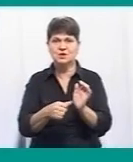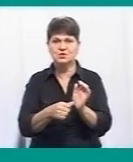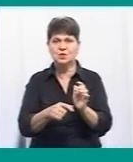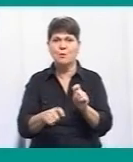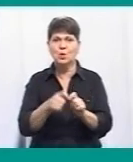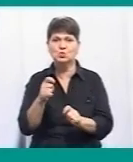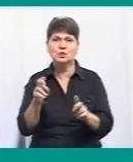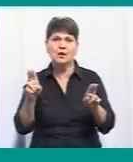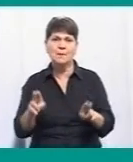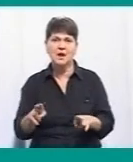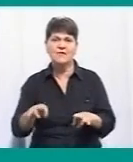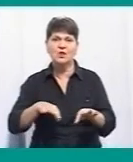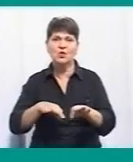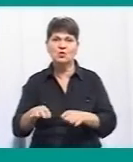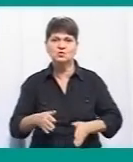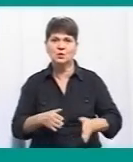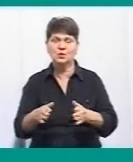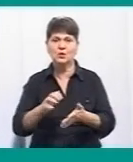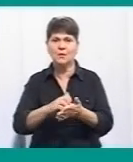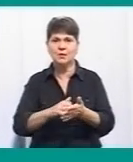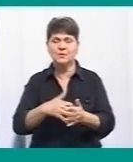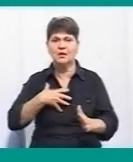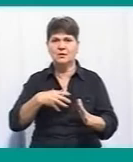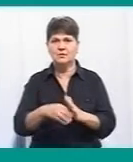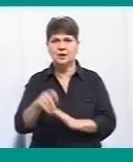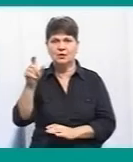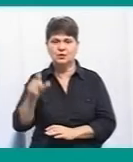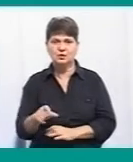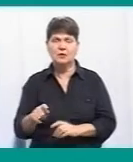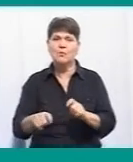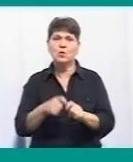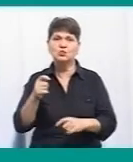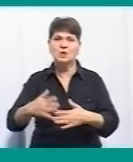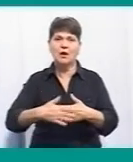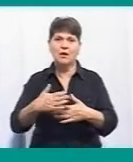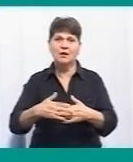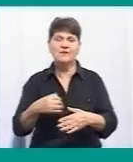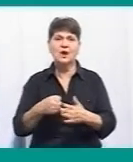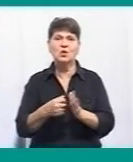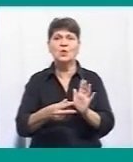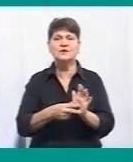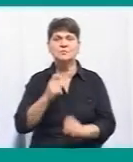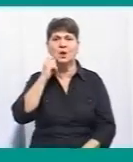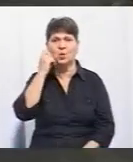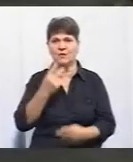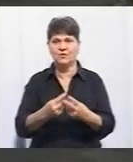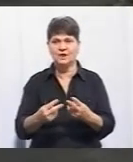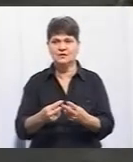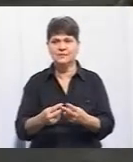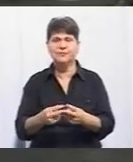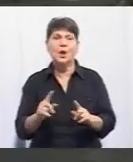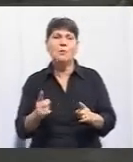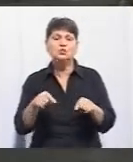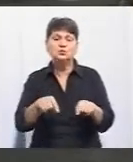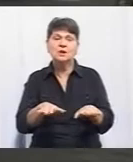Це порушення правил дорожнього року, що призвело до загибелі людини. Таке правопорушення карається до вісьми років ув'ярнення. Чому